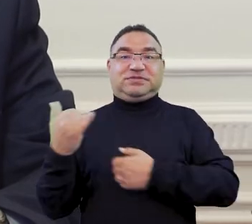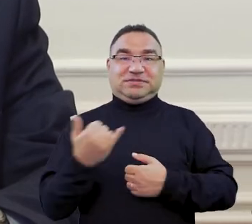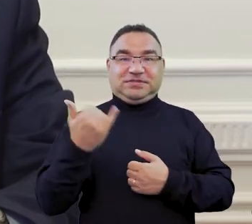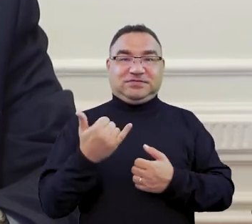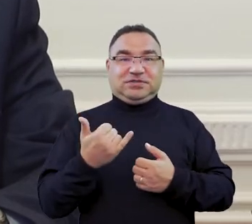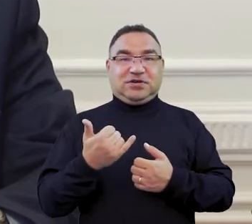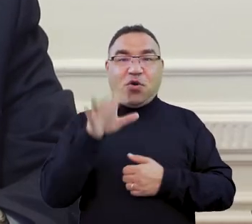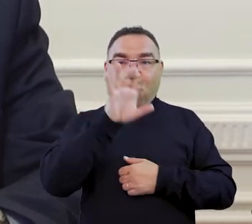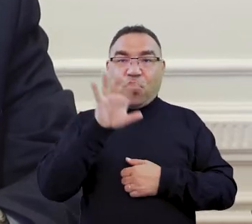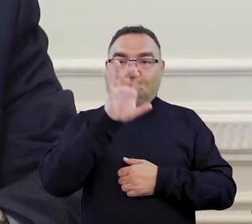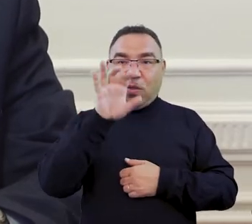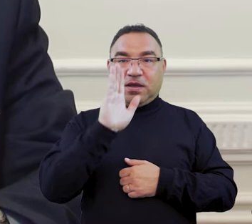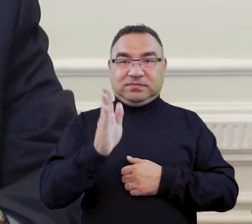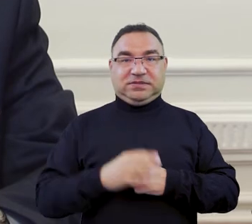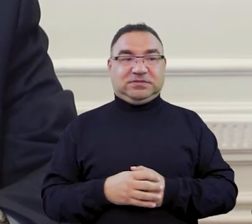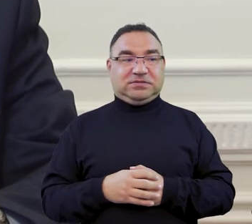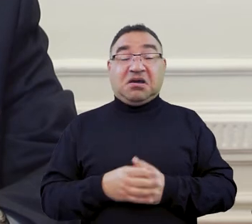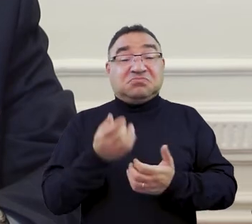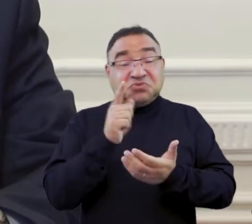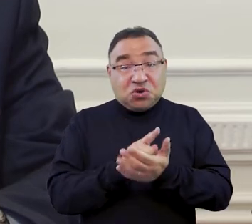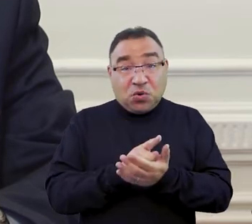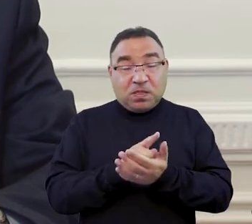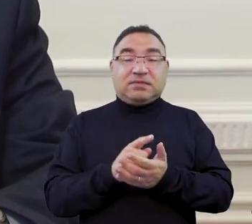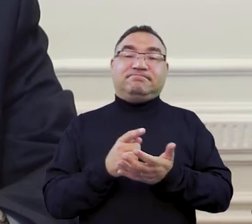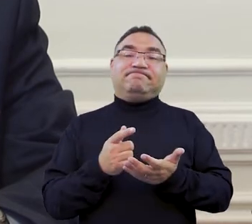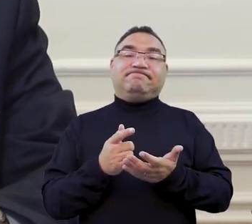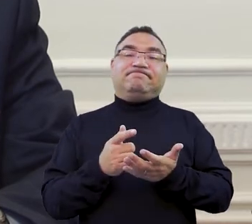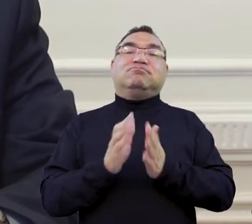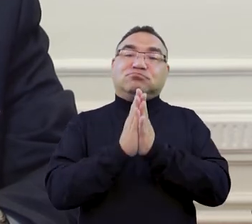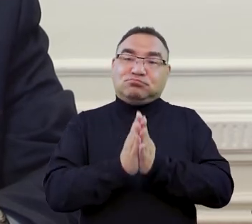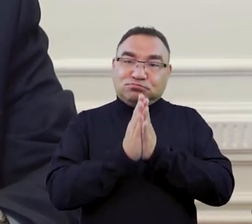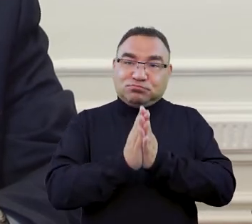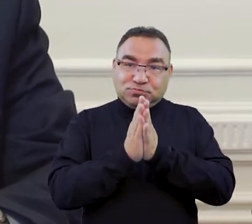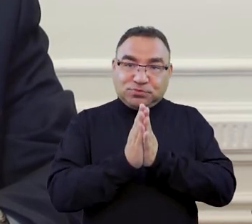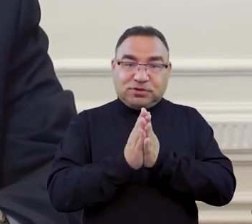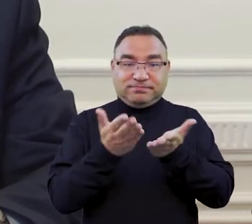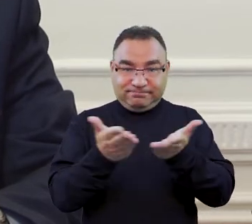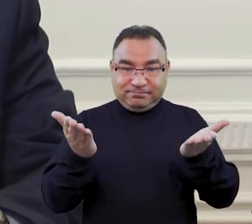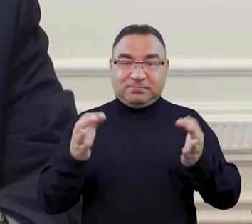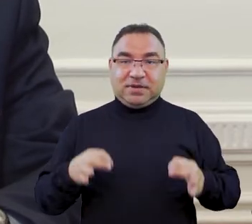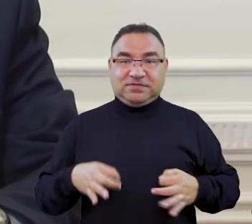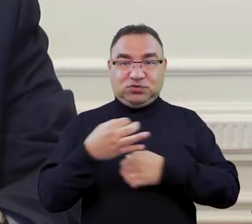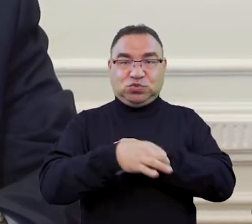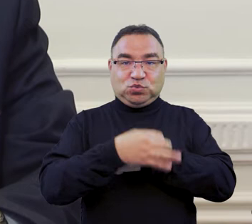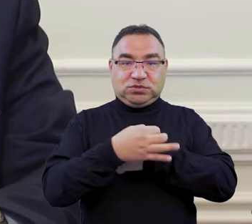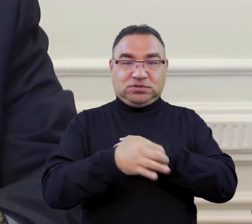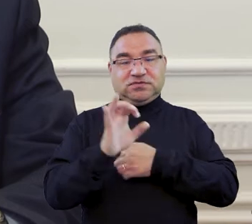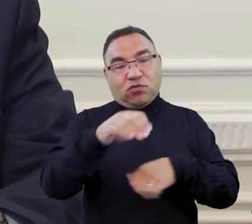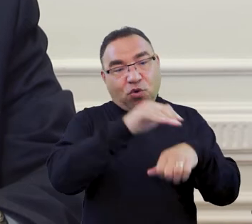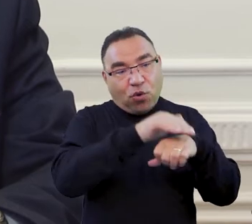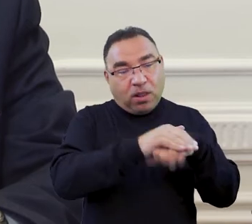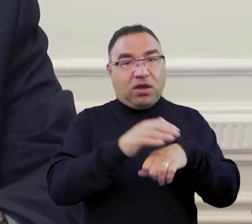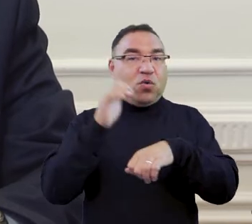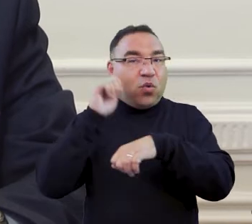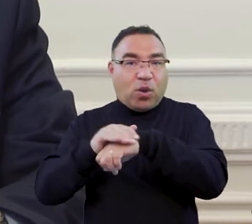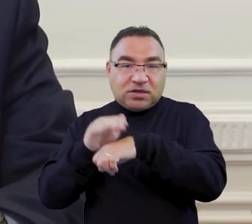reguły się dzieje. Ale tam, gdzie się nie uda, to prośba, żebyście Państwo jako studenci